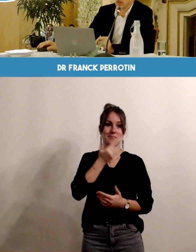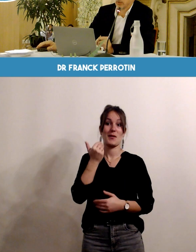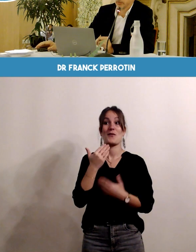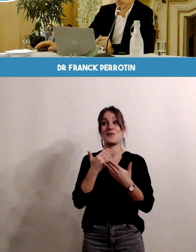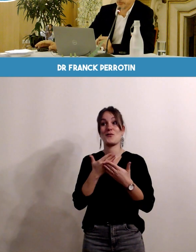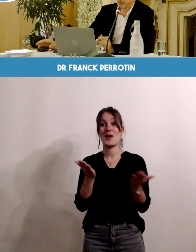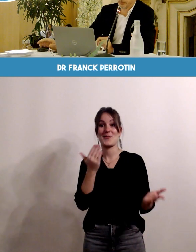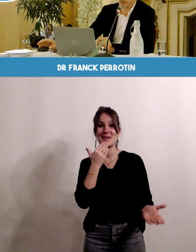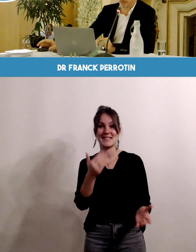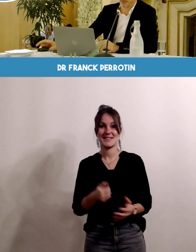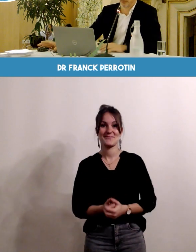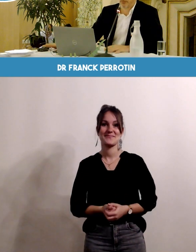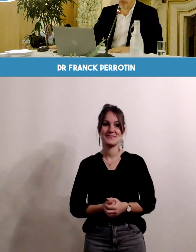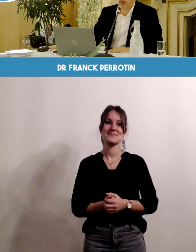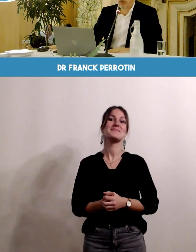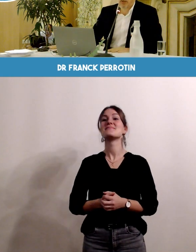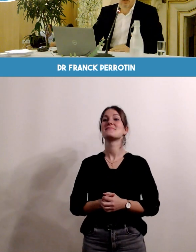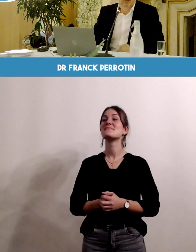vous remercie